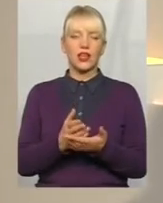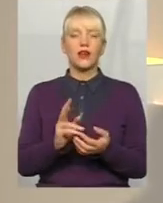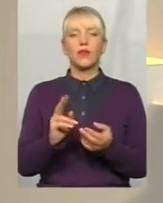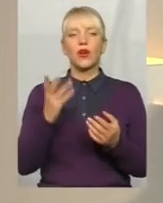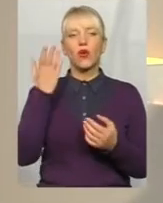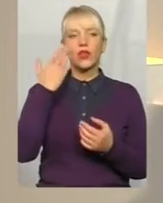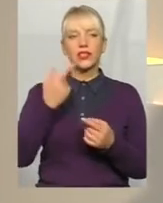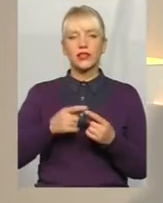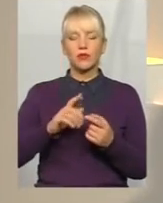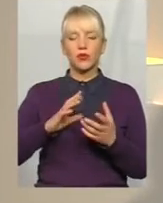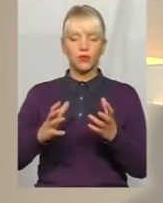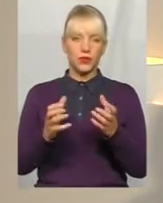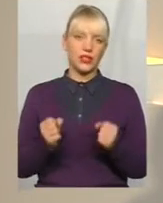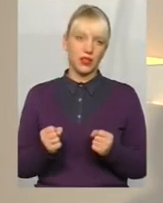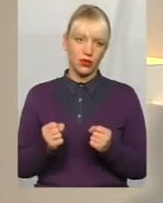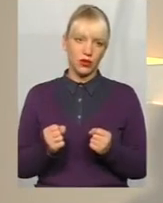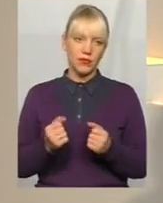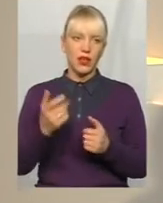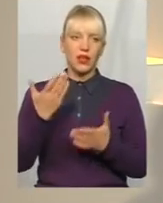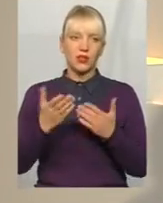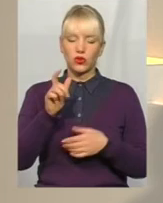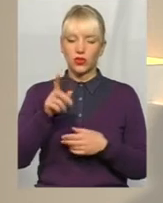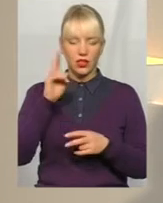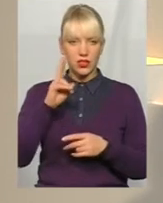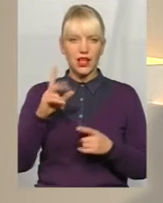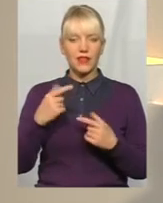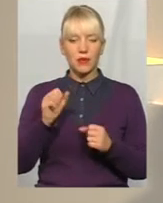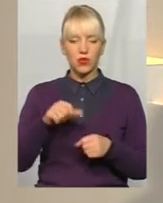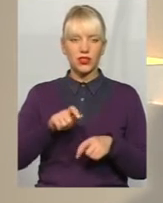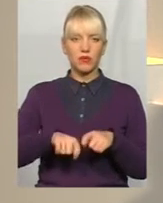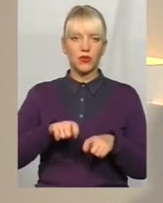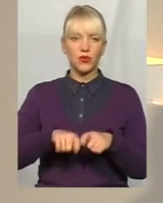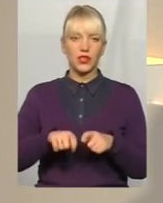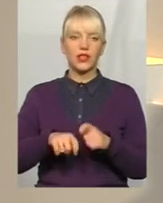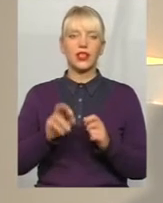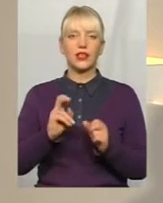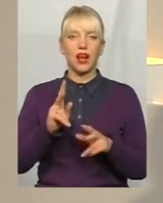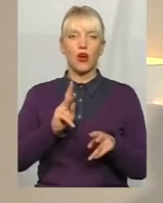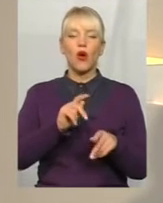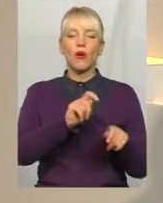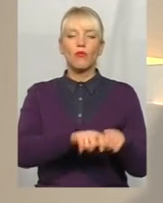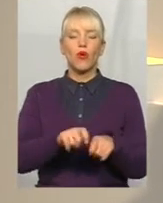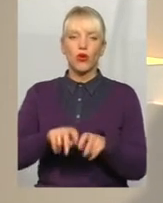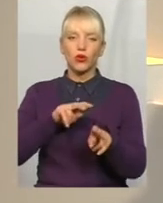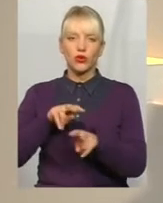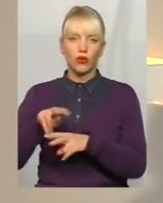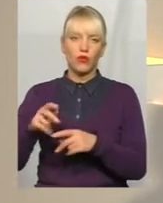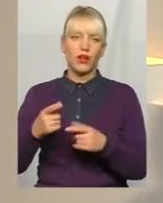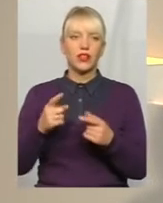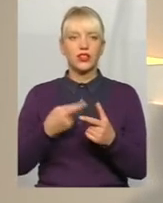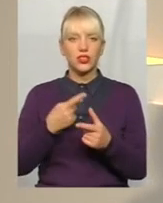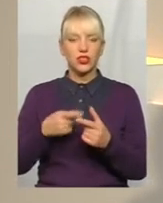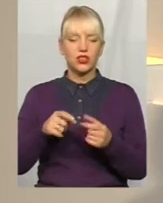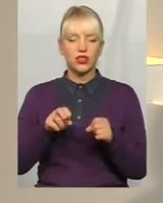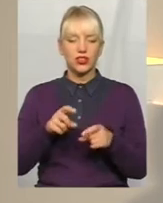це було прийнято, от наразі людина, яка про це не знає, де вона може це перевірити, і як проконтролювати, чи дійсно цей стаж їй не рахували?